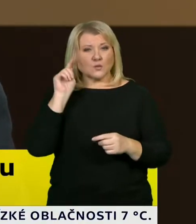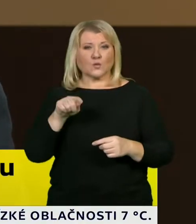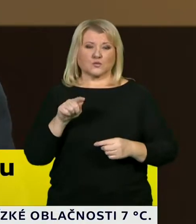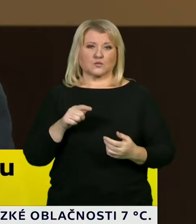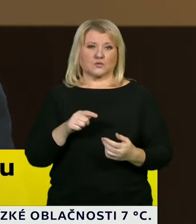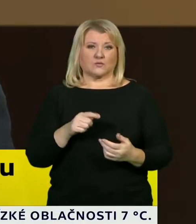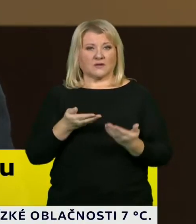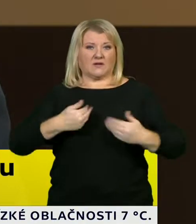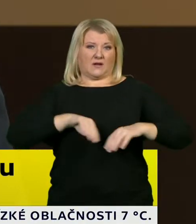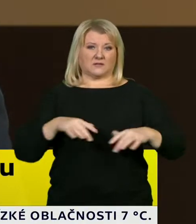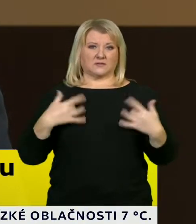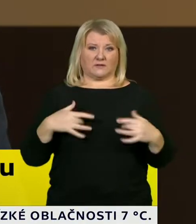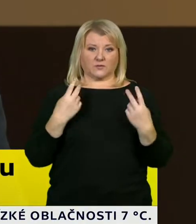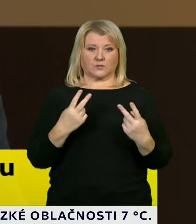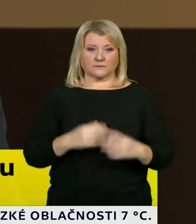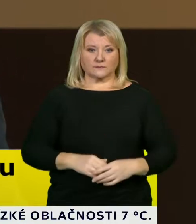Děkuji.